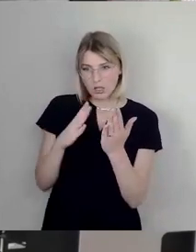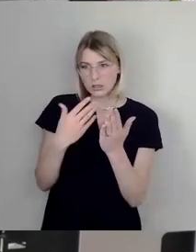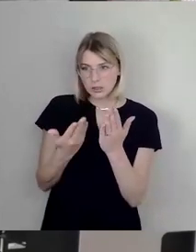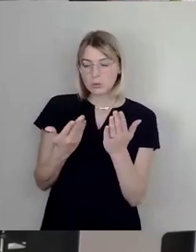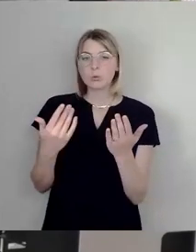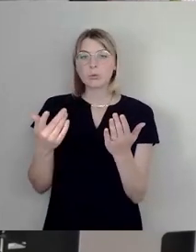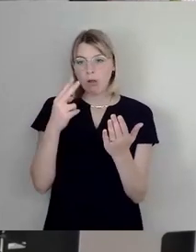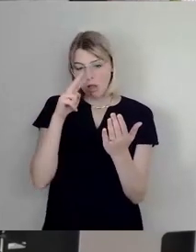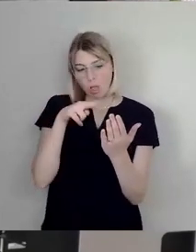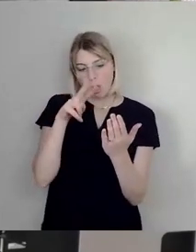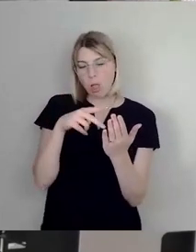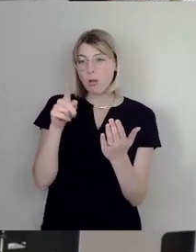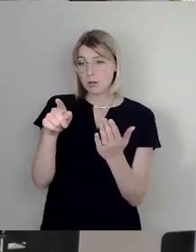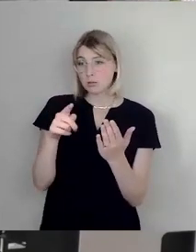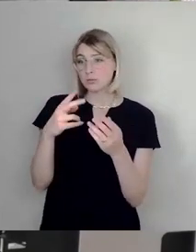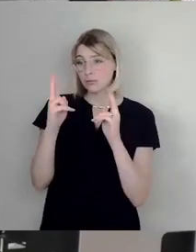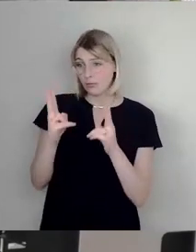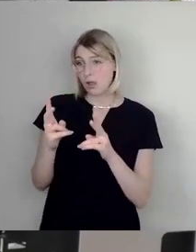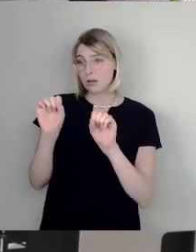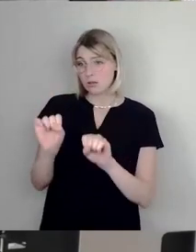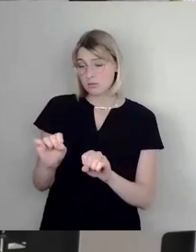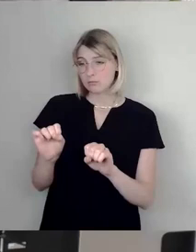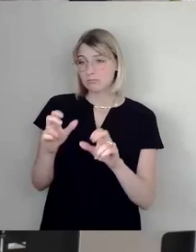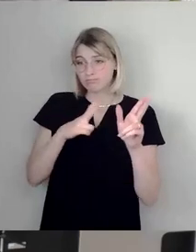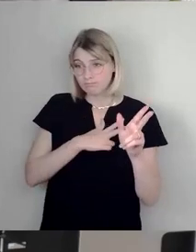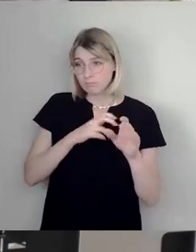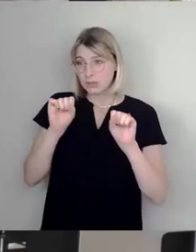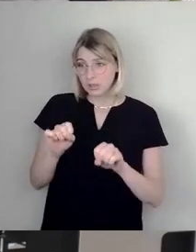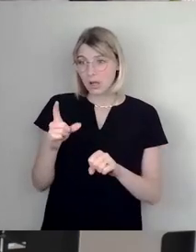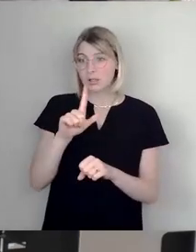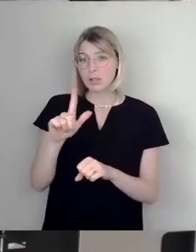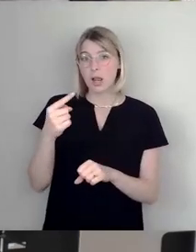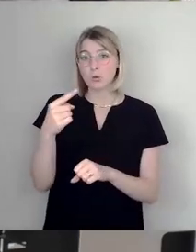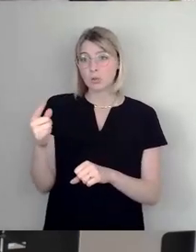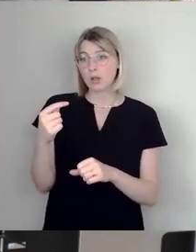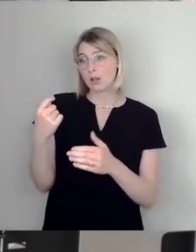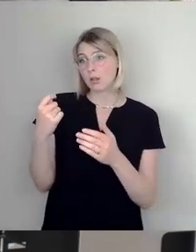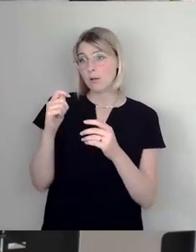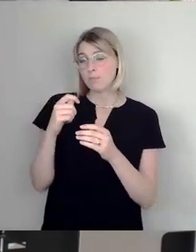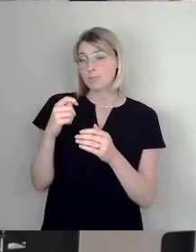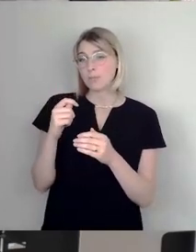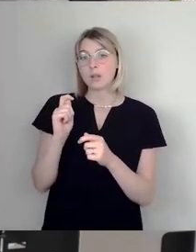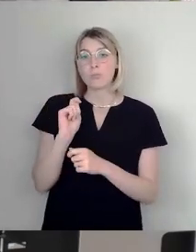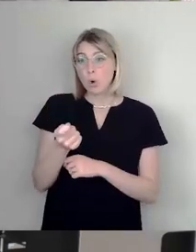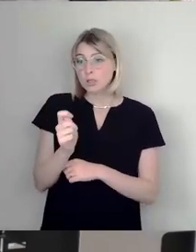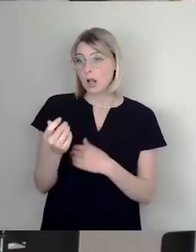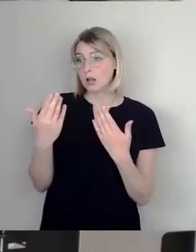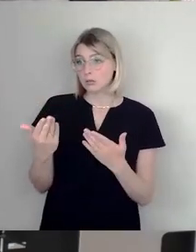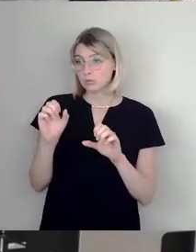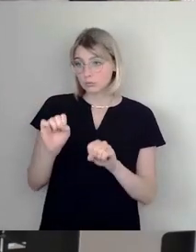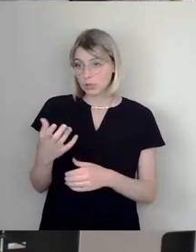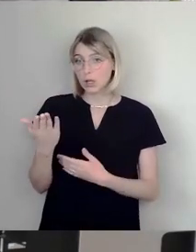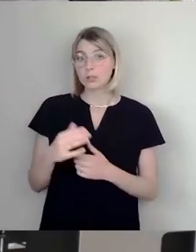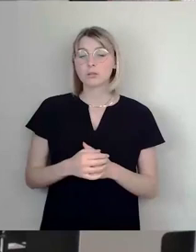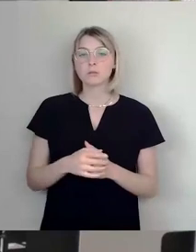Lea Grundig zu beurteilen. Und darum geht es auch gar nicht, selbst wenn Lea Grundig in ihrer Auseinandersetzung, ihrer frühen